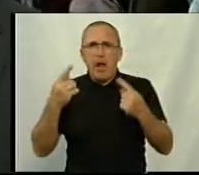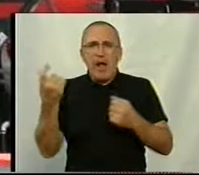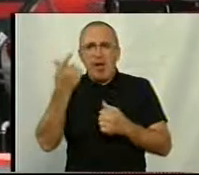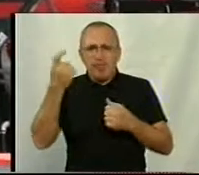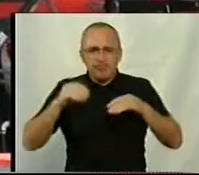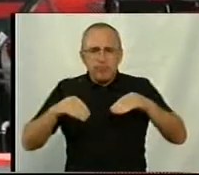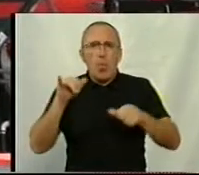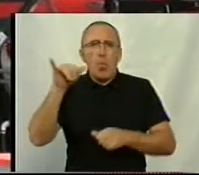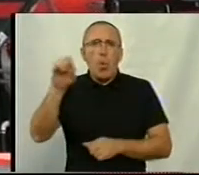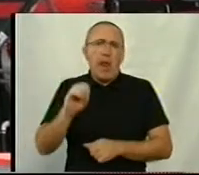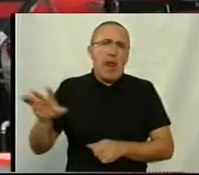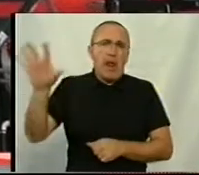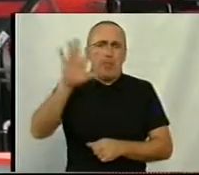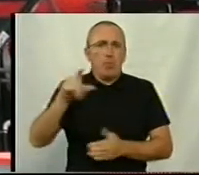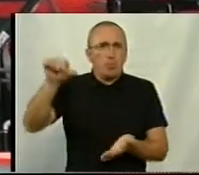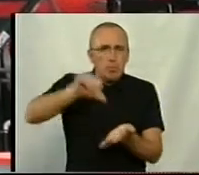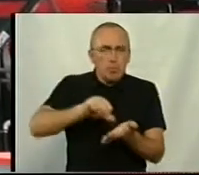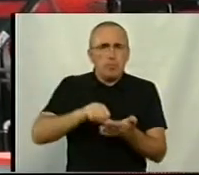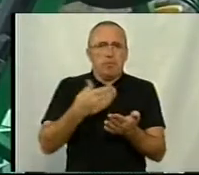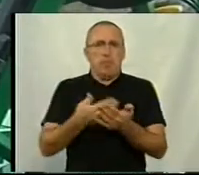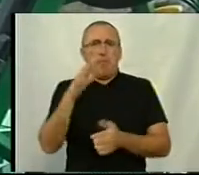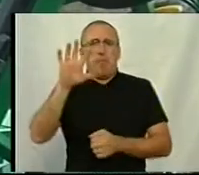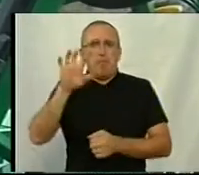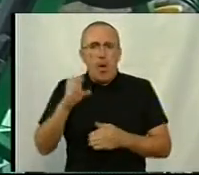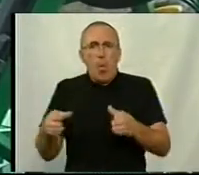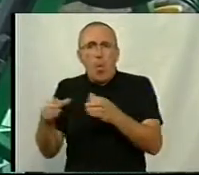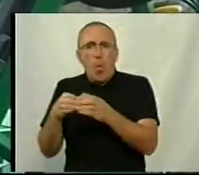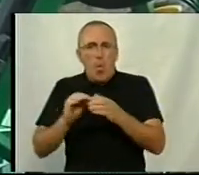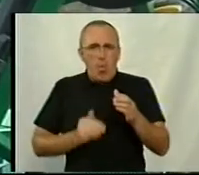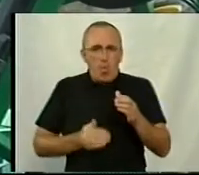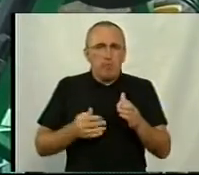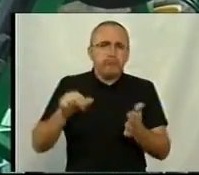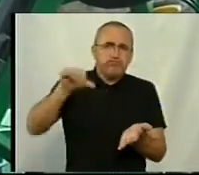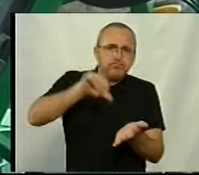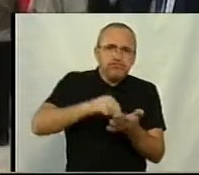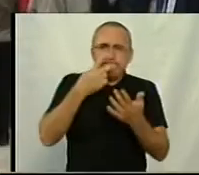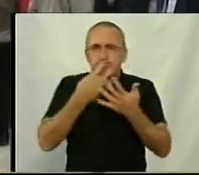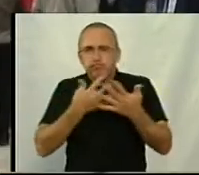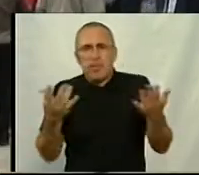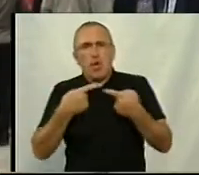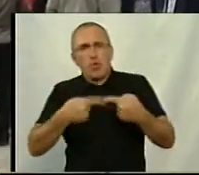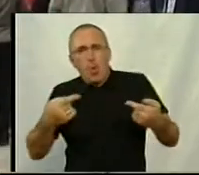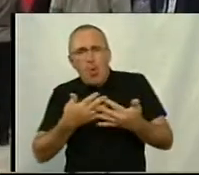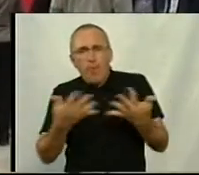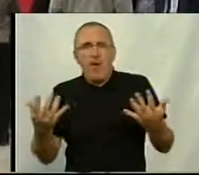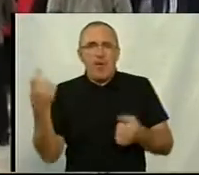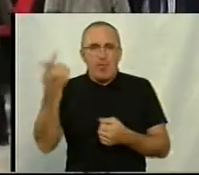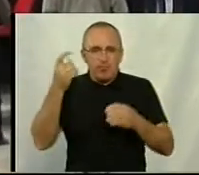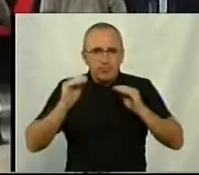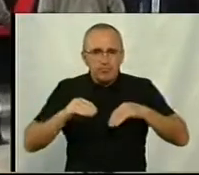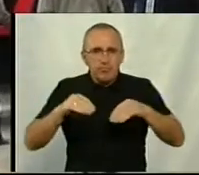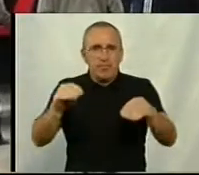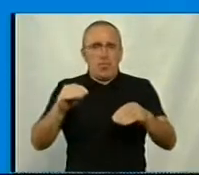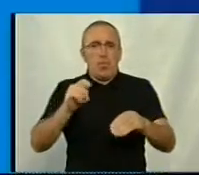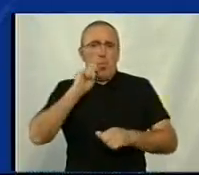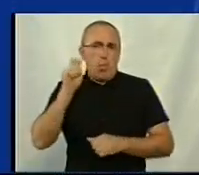у Європі. Тут беруть участь понад 500 компаній, які безпосередньо представляють різні товари для агропромислового комплексу